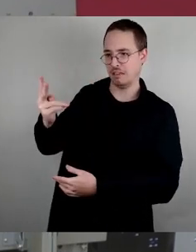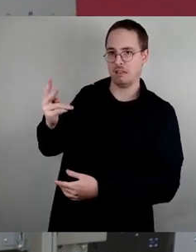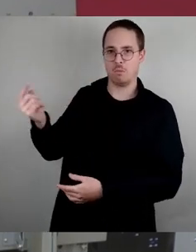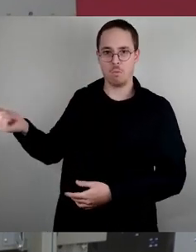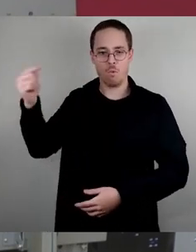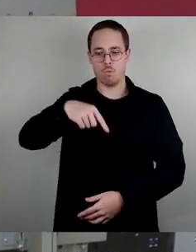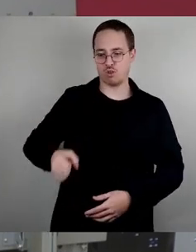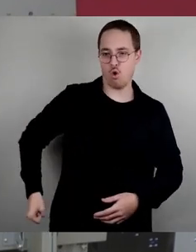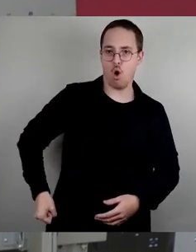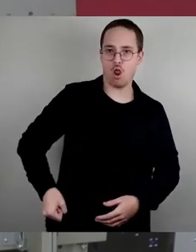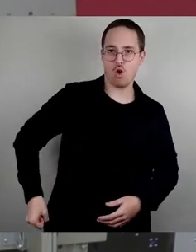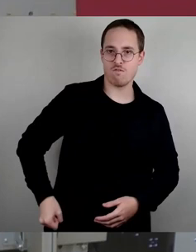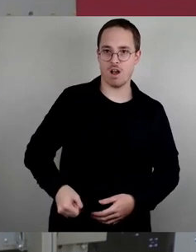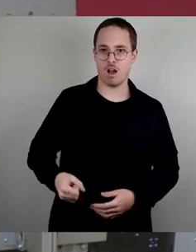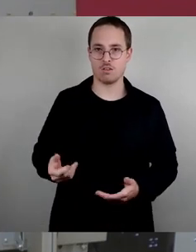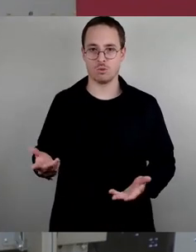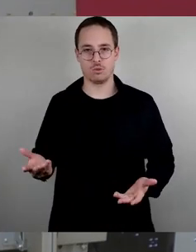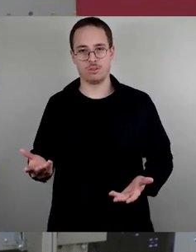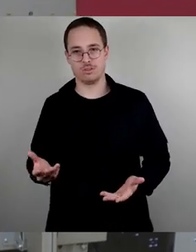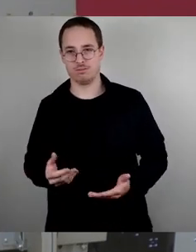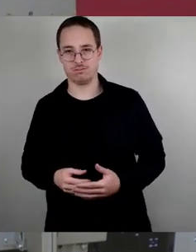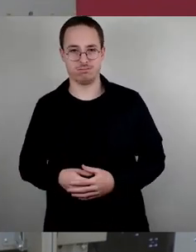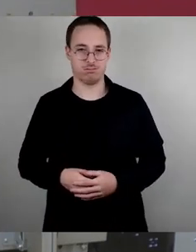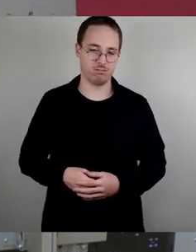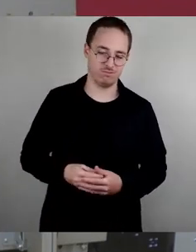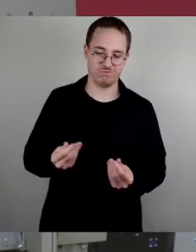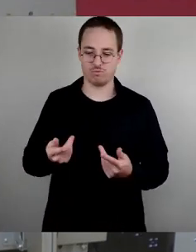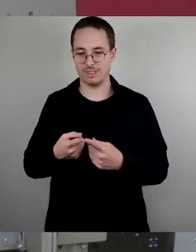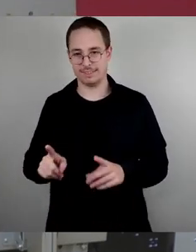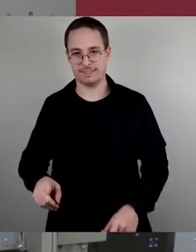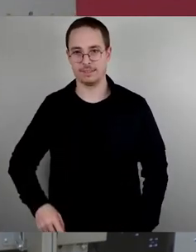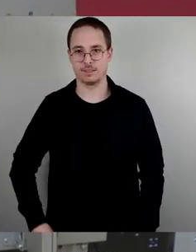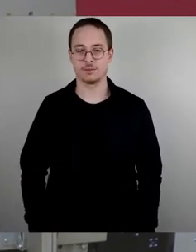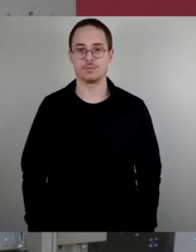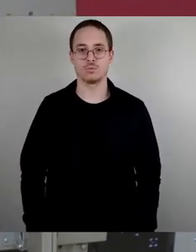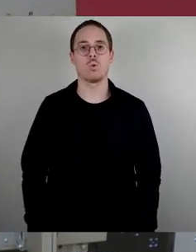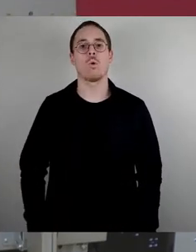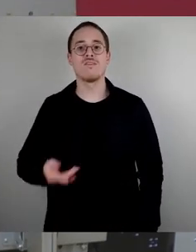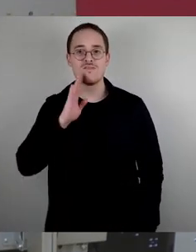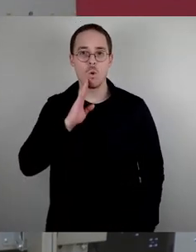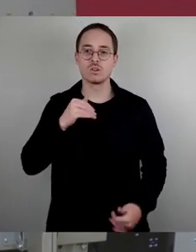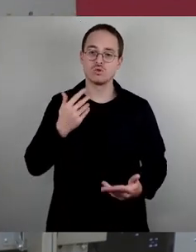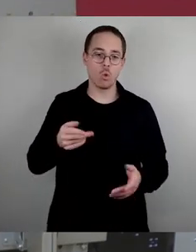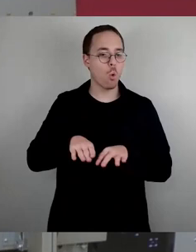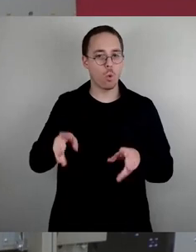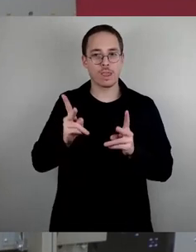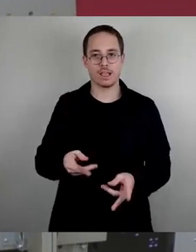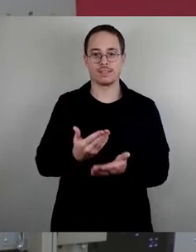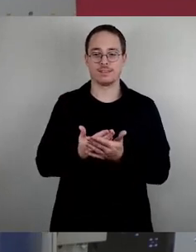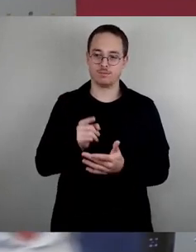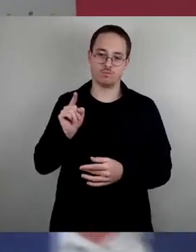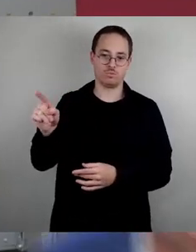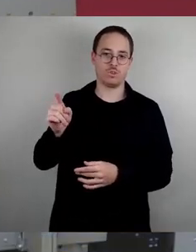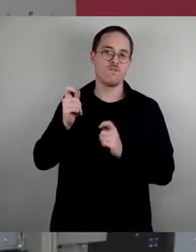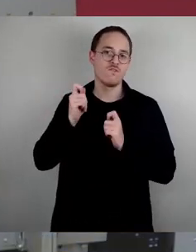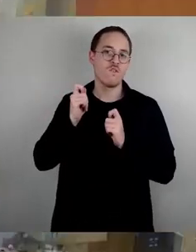in diesen Häusern, die finden das, glaube ich, nicht cool. Insofern, Wohnen ist Grundrecht. Wir stehen klar zu diesem Vorschlag und bitten um Zustimmung zum SPD-Antrag.